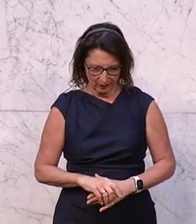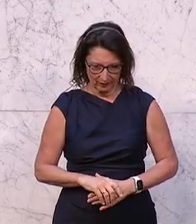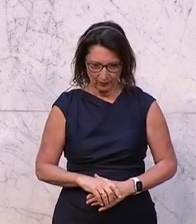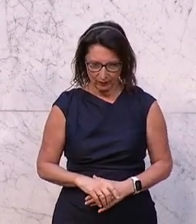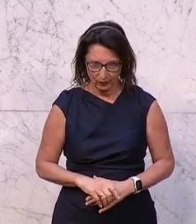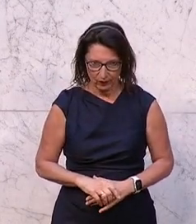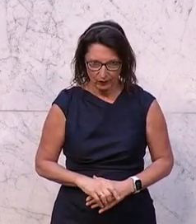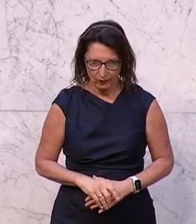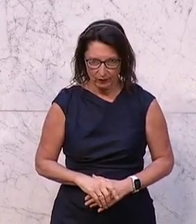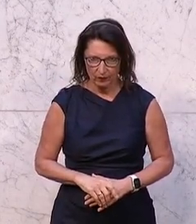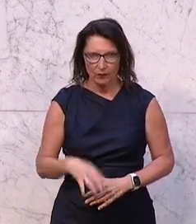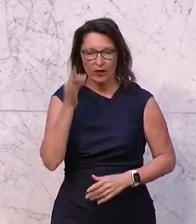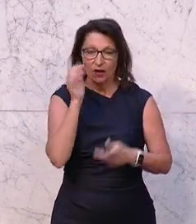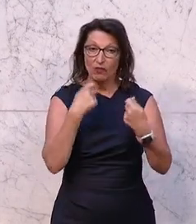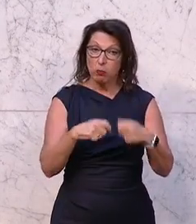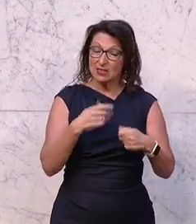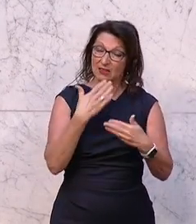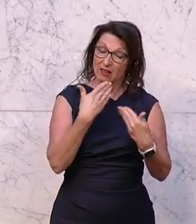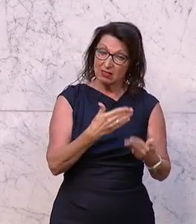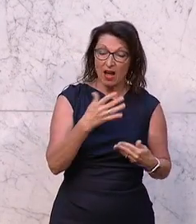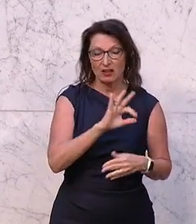Eine breite Themenpalette in dieser Debatte.